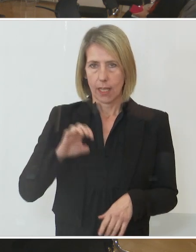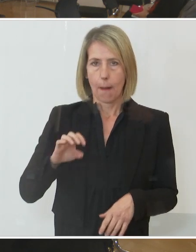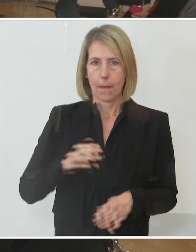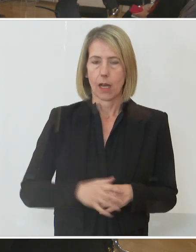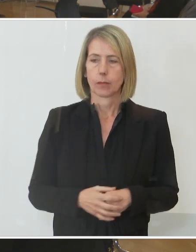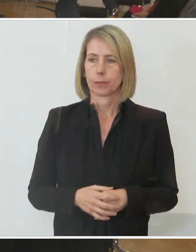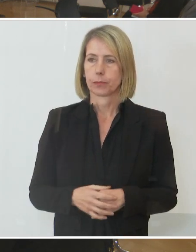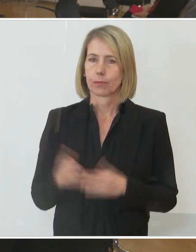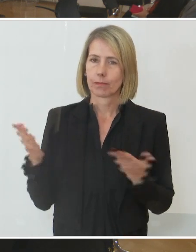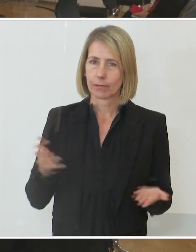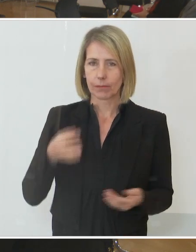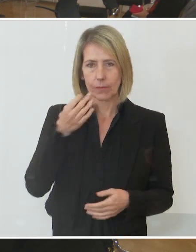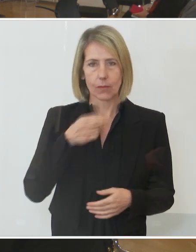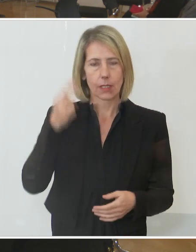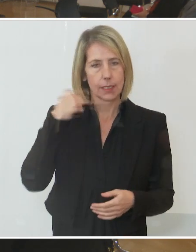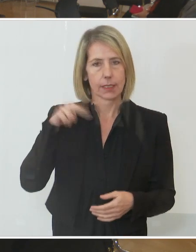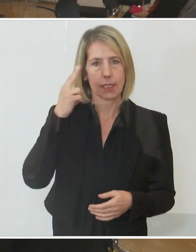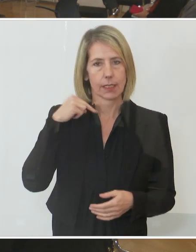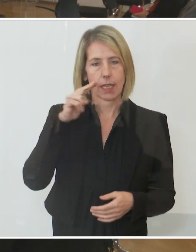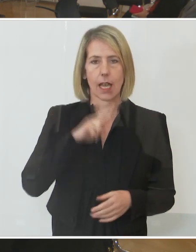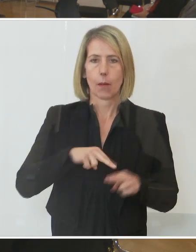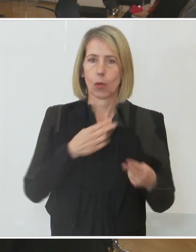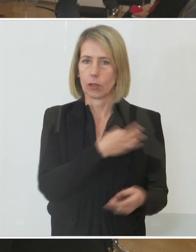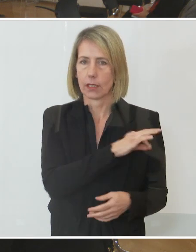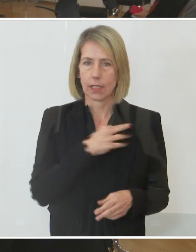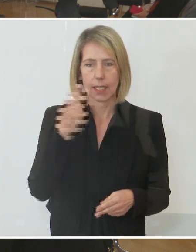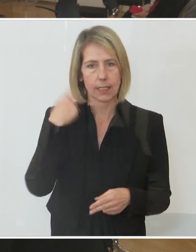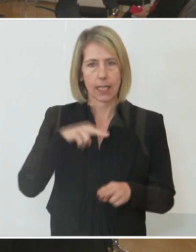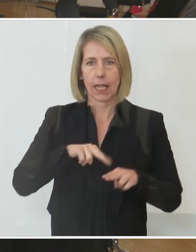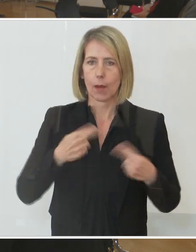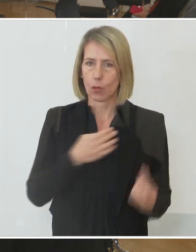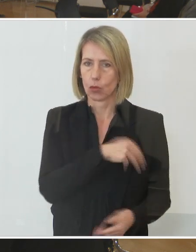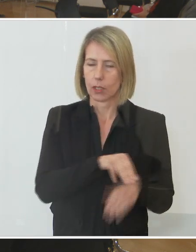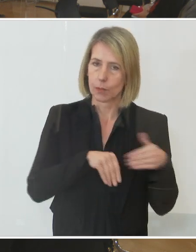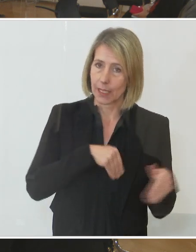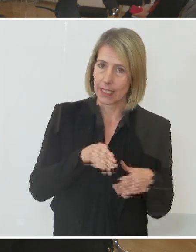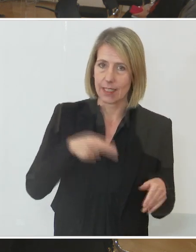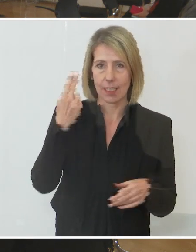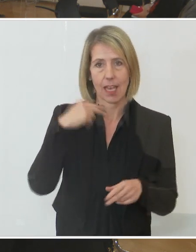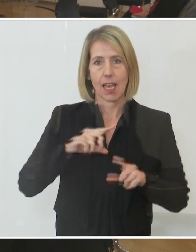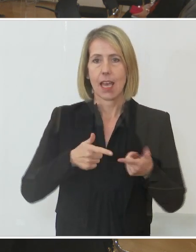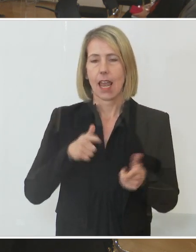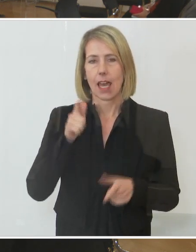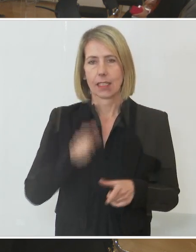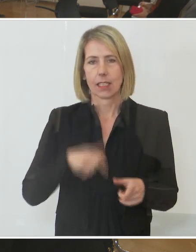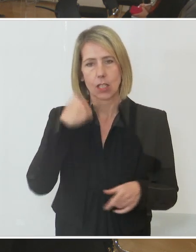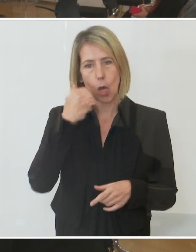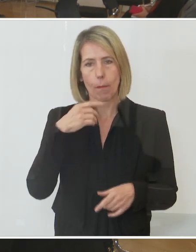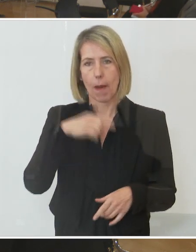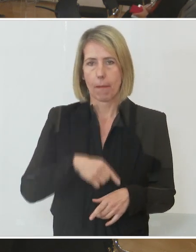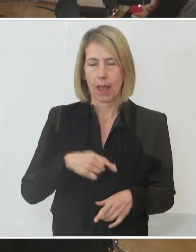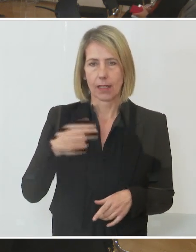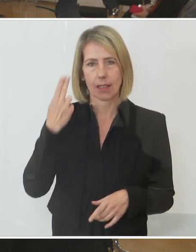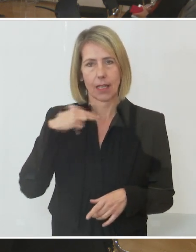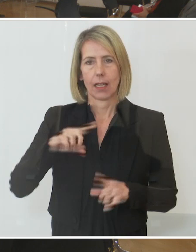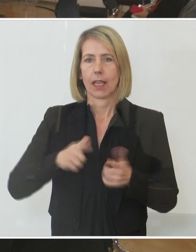Sehr geehrter Herr Bundeskanzler, sehr geehrter Bundesminister, sehr geehrter Herr Landeshauptmann Platter und Herr Landesh